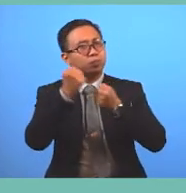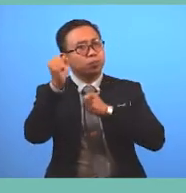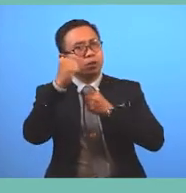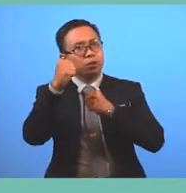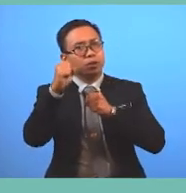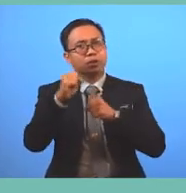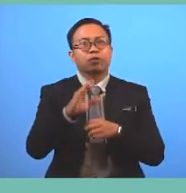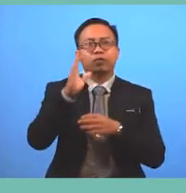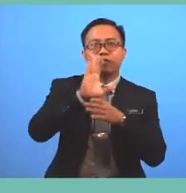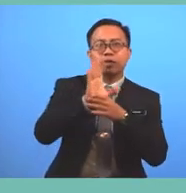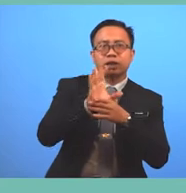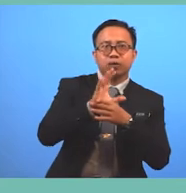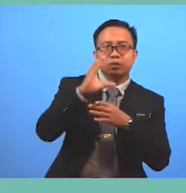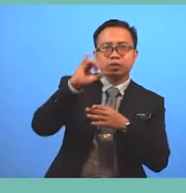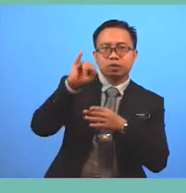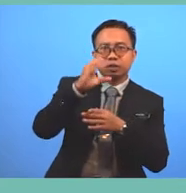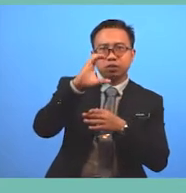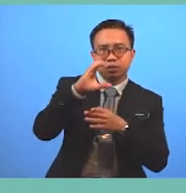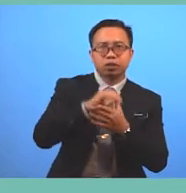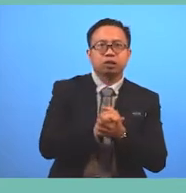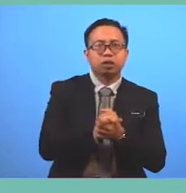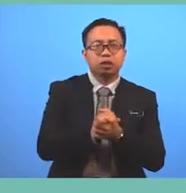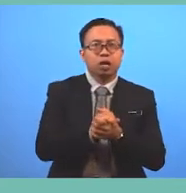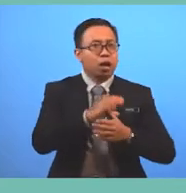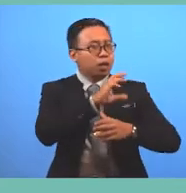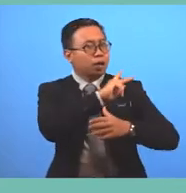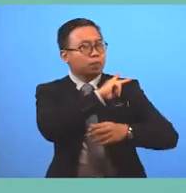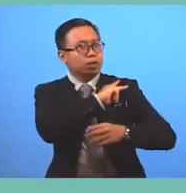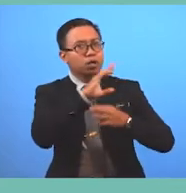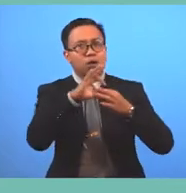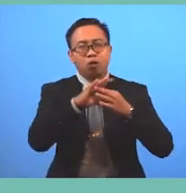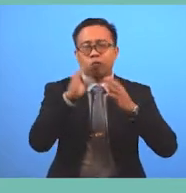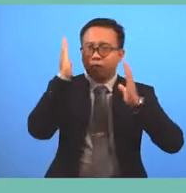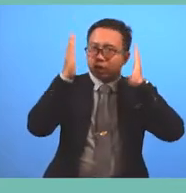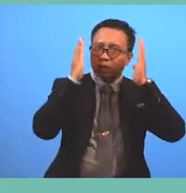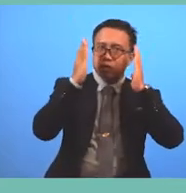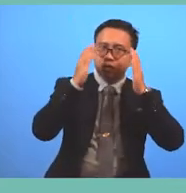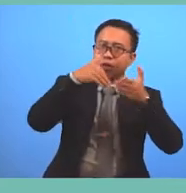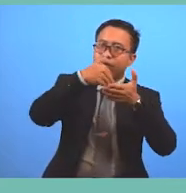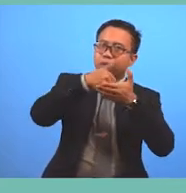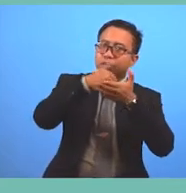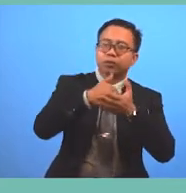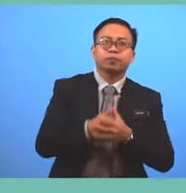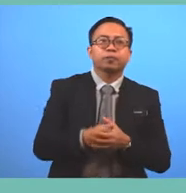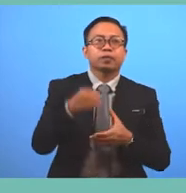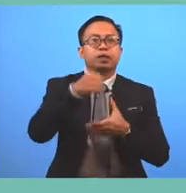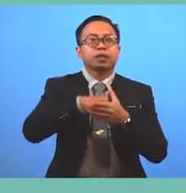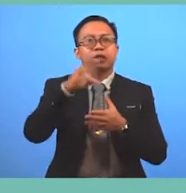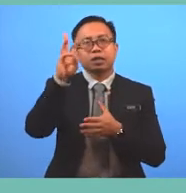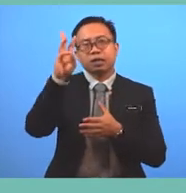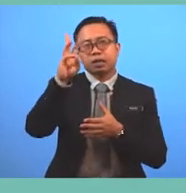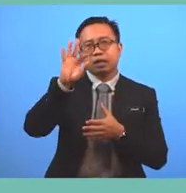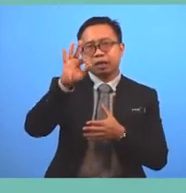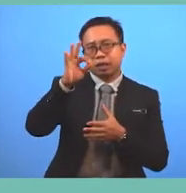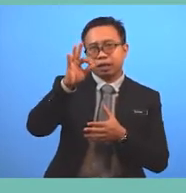J. C. Chee as Chao Kwok Keong The captain of the National Football Team of Malaysia in 1980